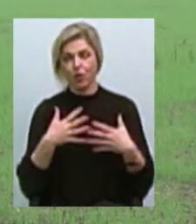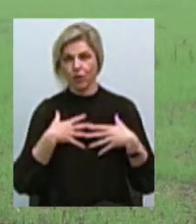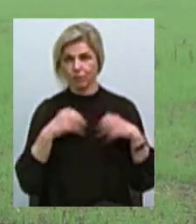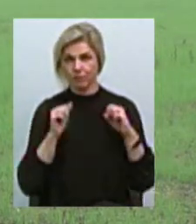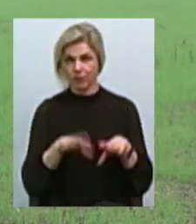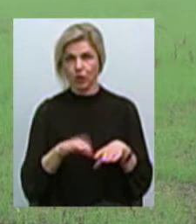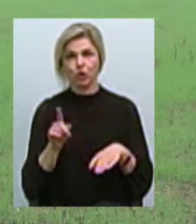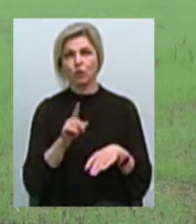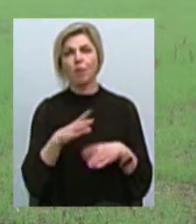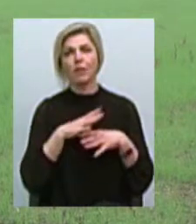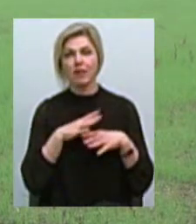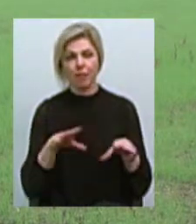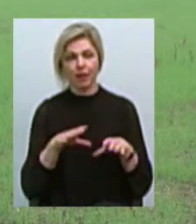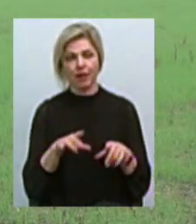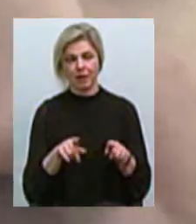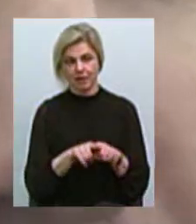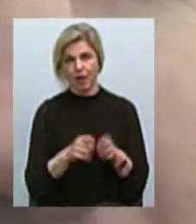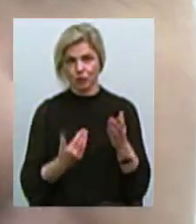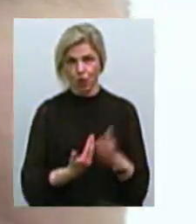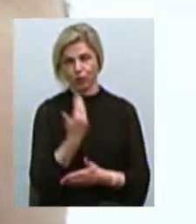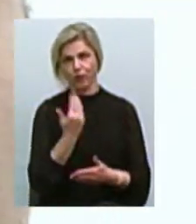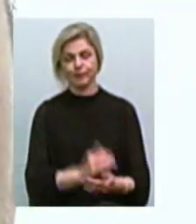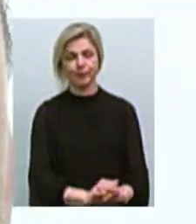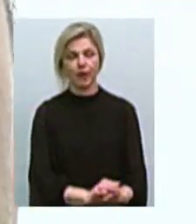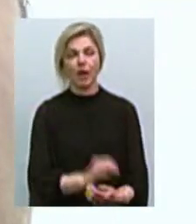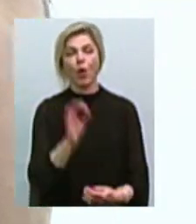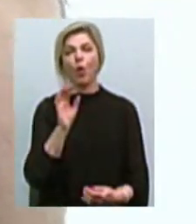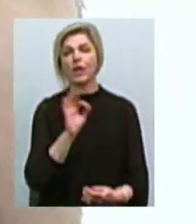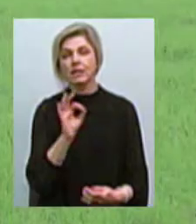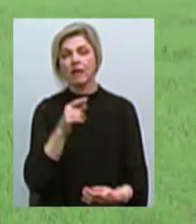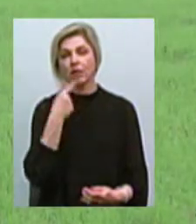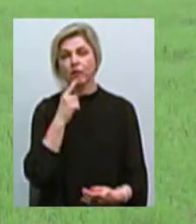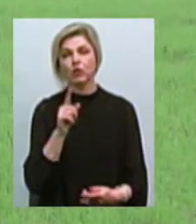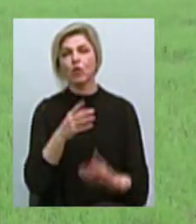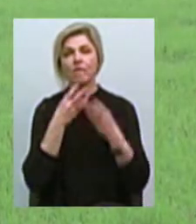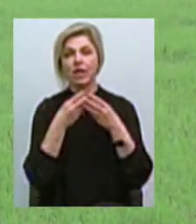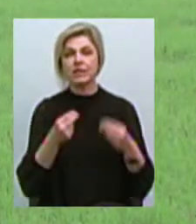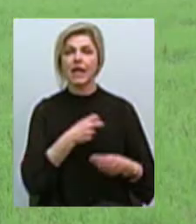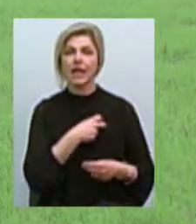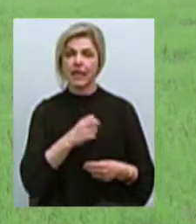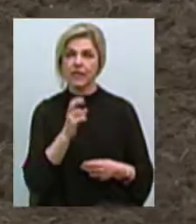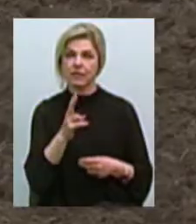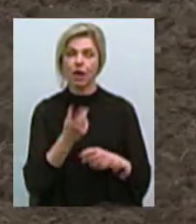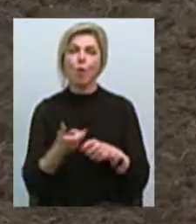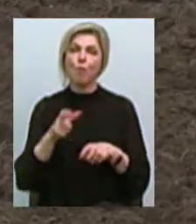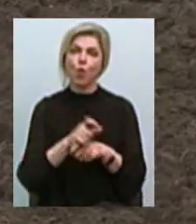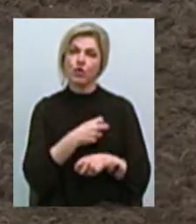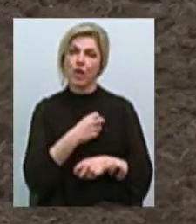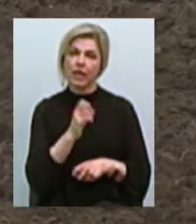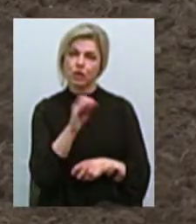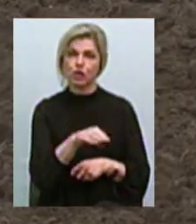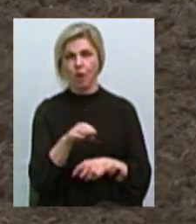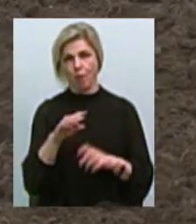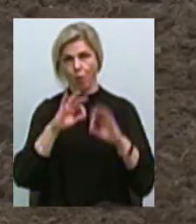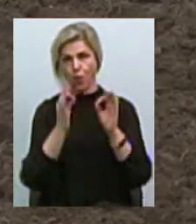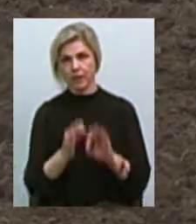сталося все в сухому. Руслан Нерода говорить, навесні ризиків для посівної кампанії більше, ніж восени. Важлива